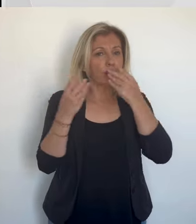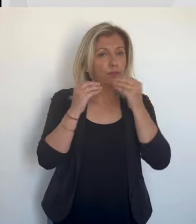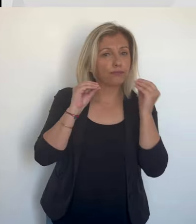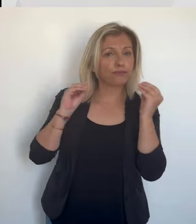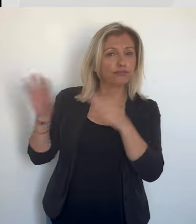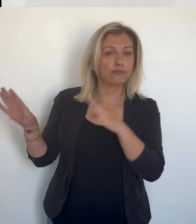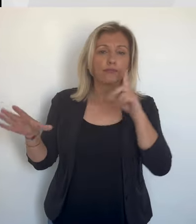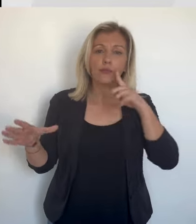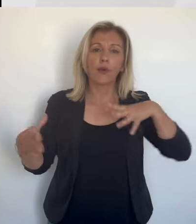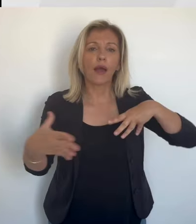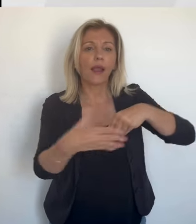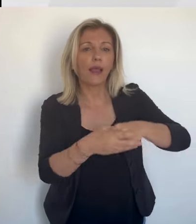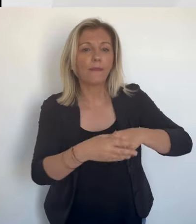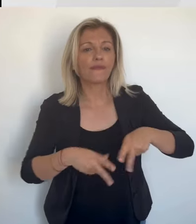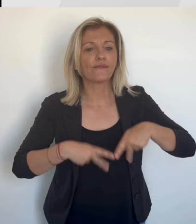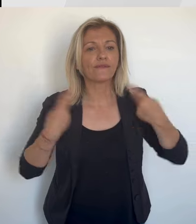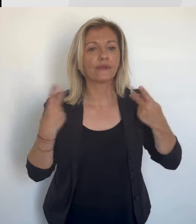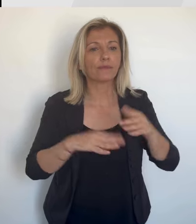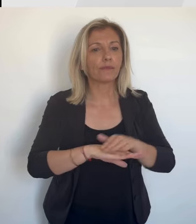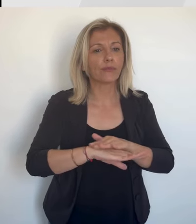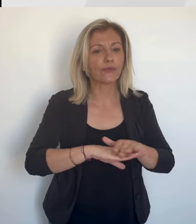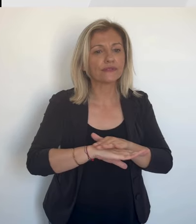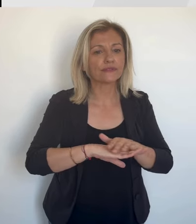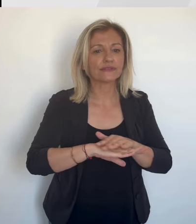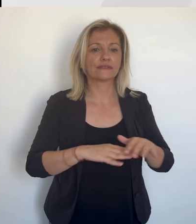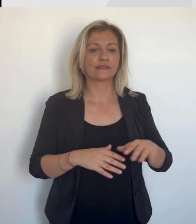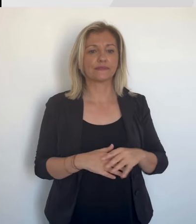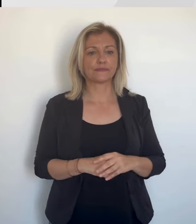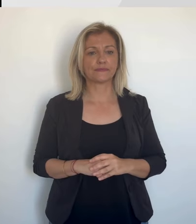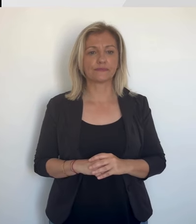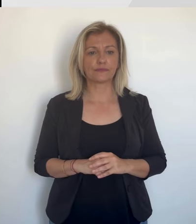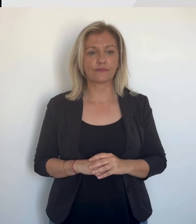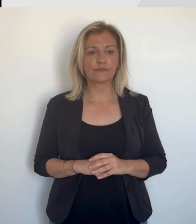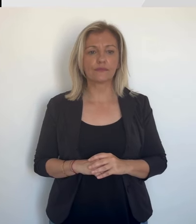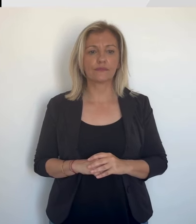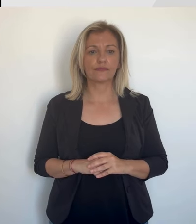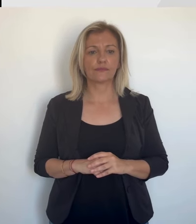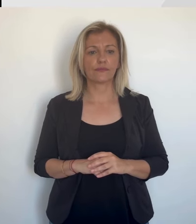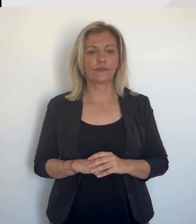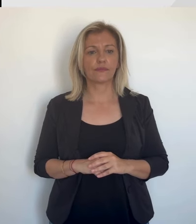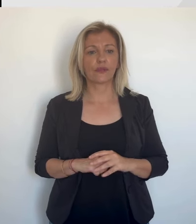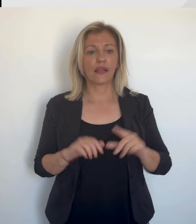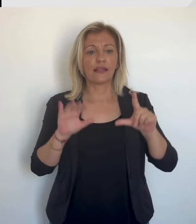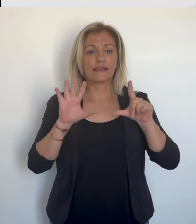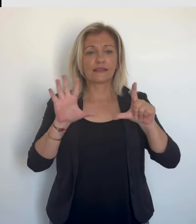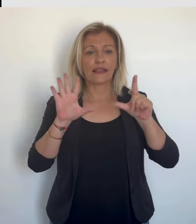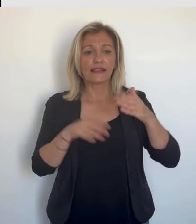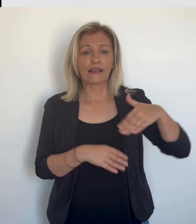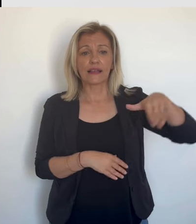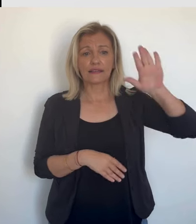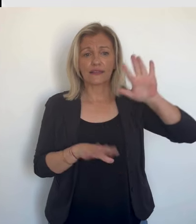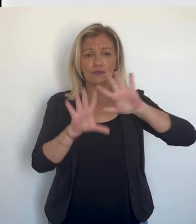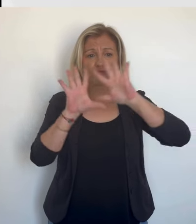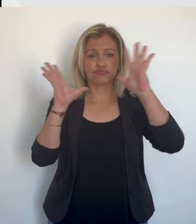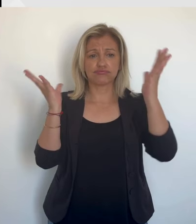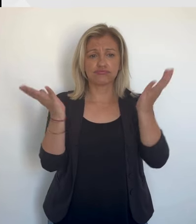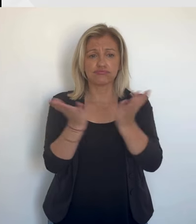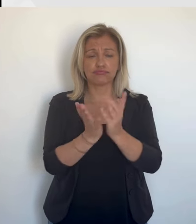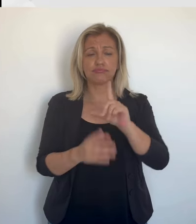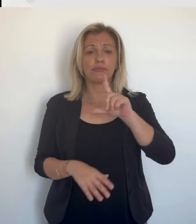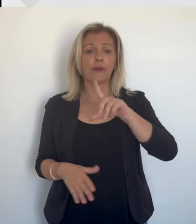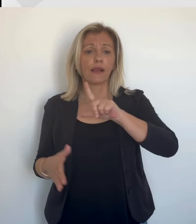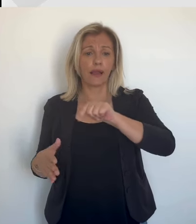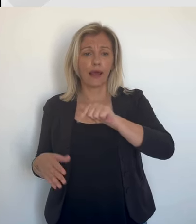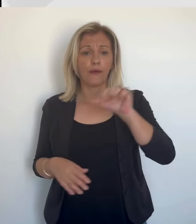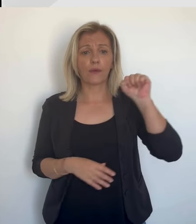quitte la présidence du syndicat de BTP de la Corse du Sud pour se présenter à ses élections. Sept candidatures au total dans sept circonscriptions où